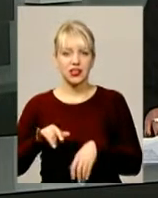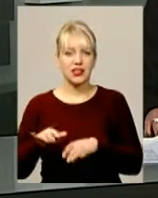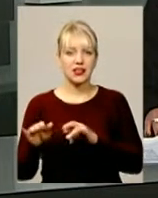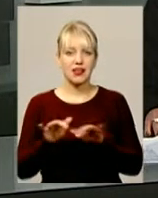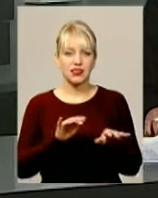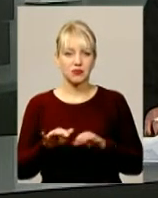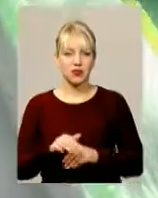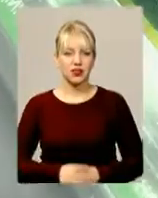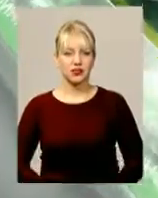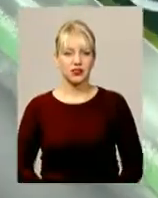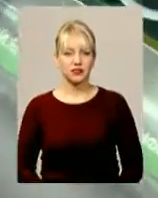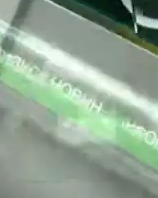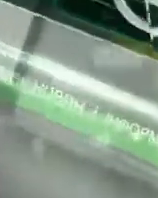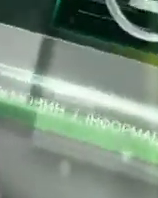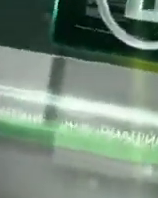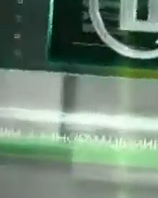відеозаписів.